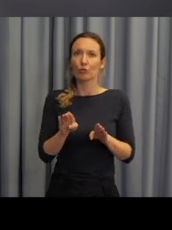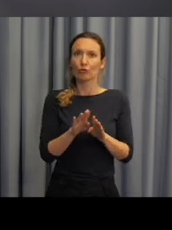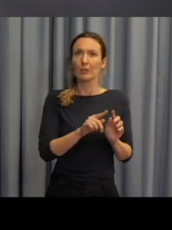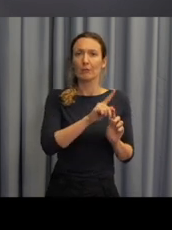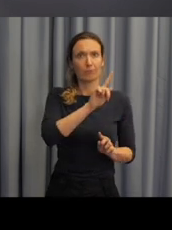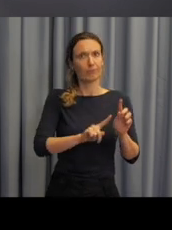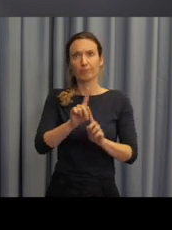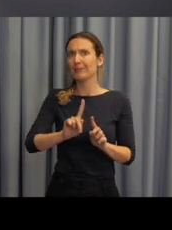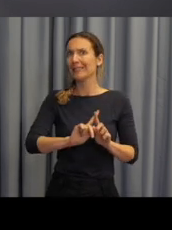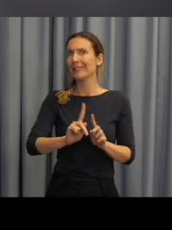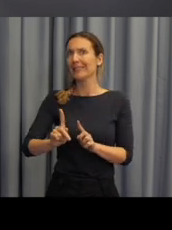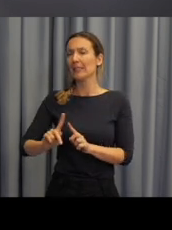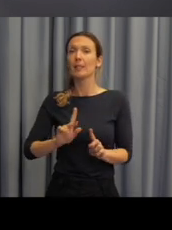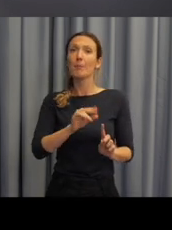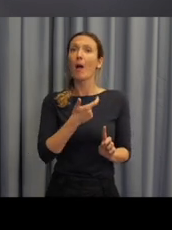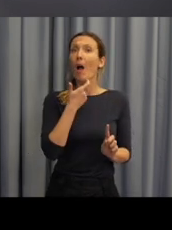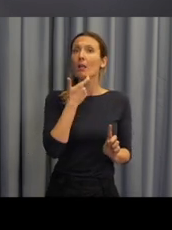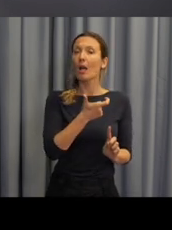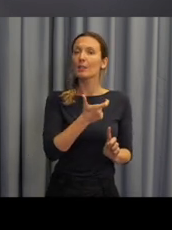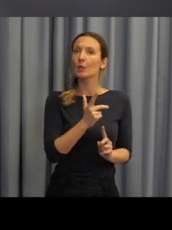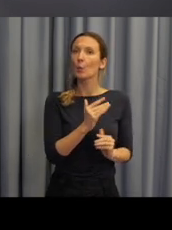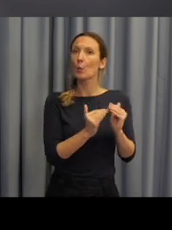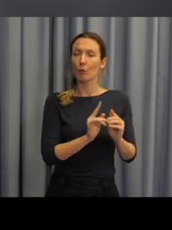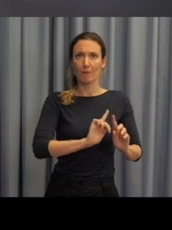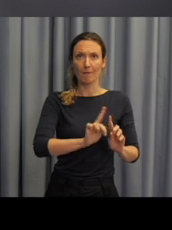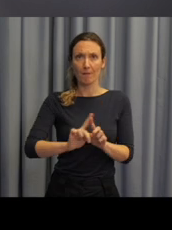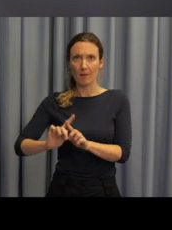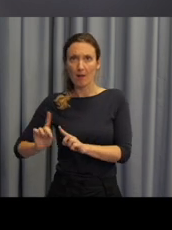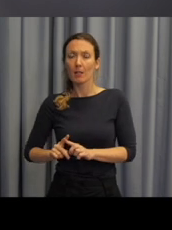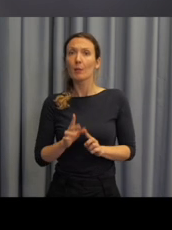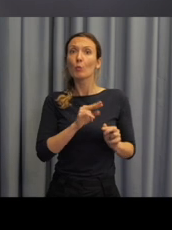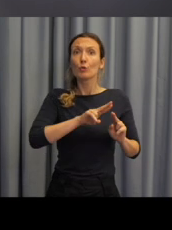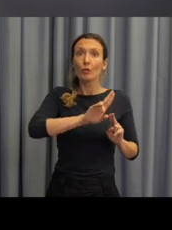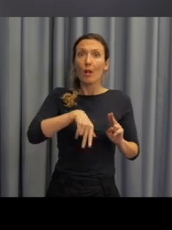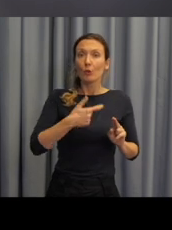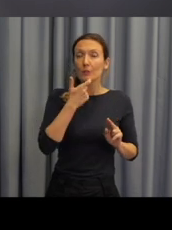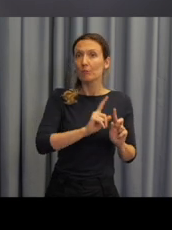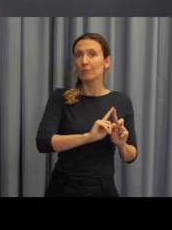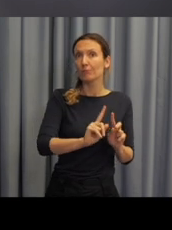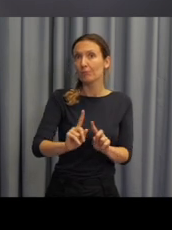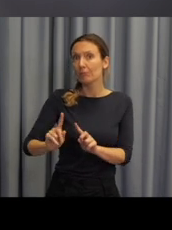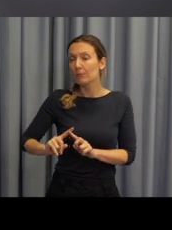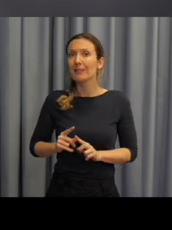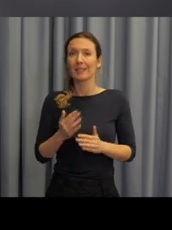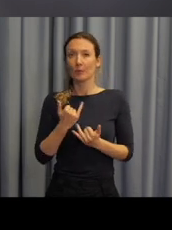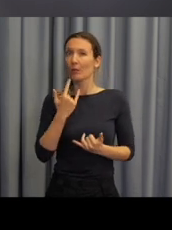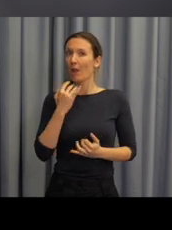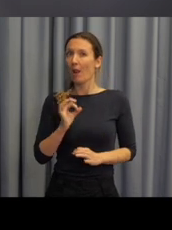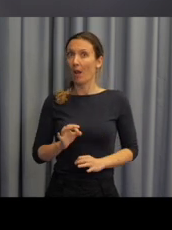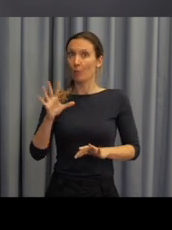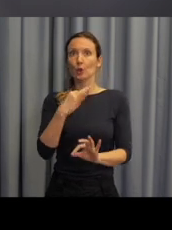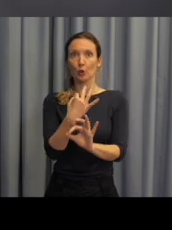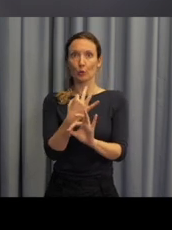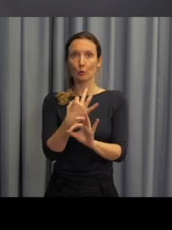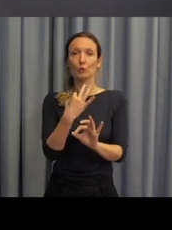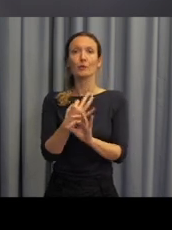že bychom doporučovali právě s ohledem na to, že v každé tříde jsou žáci s jazykovou kompetenci